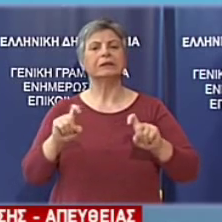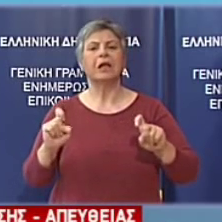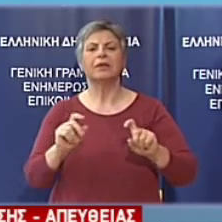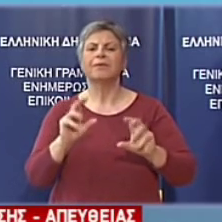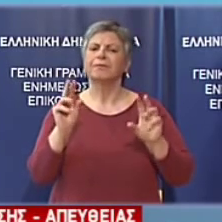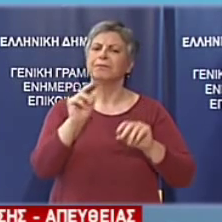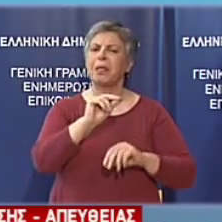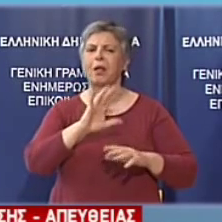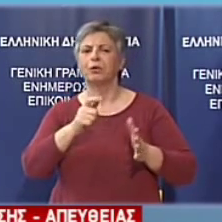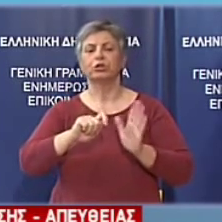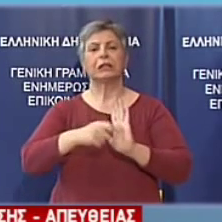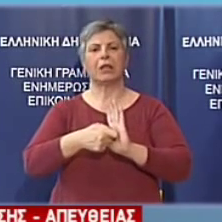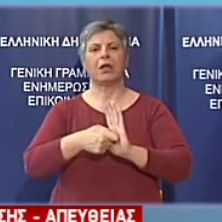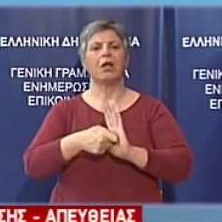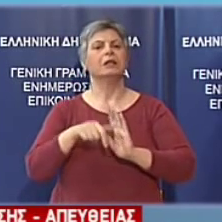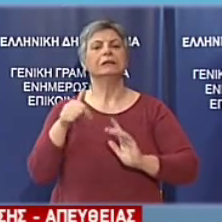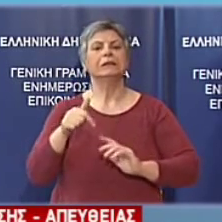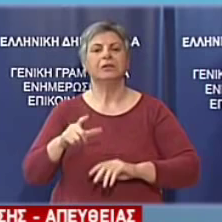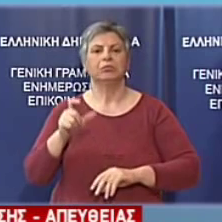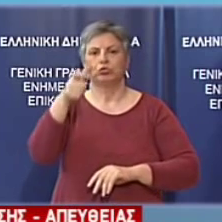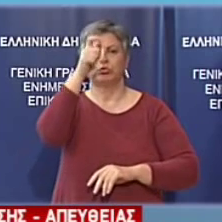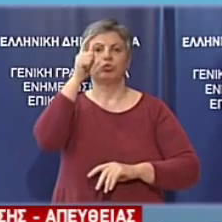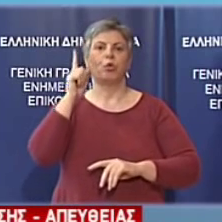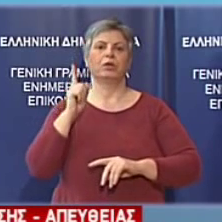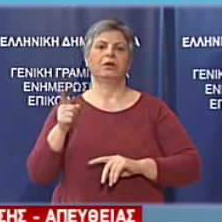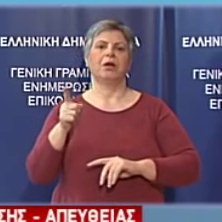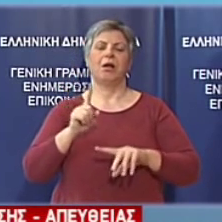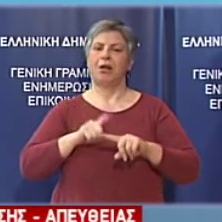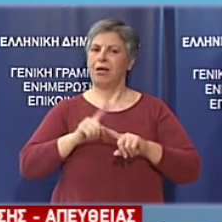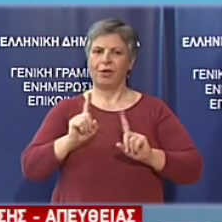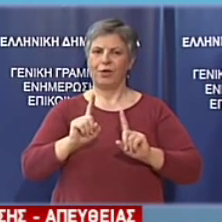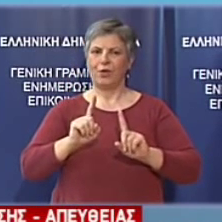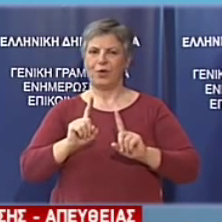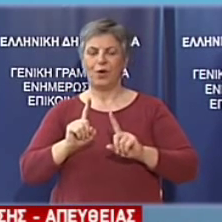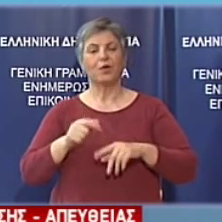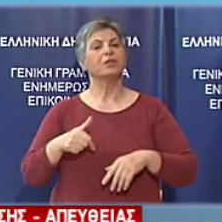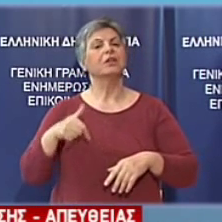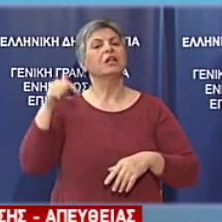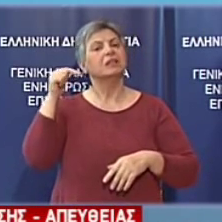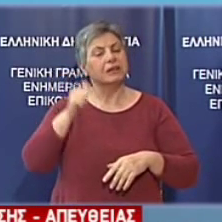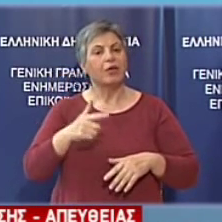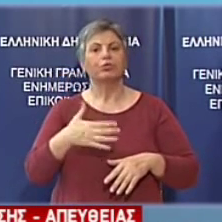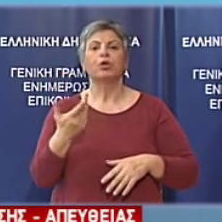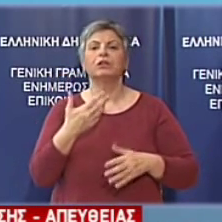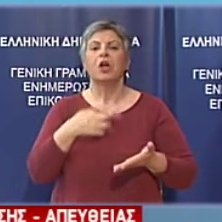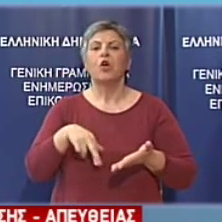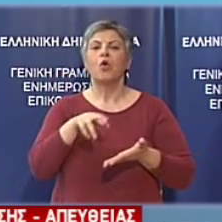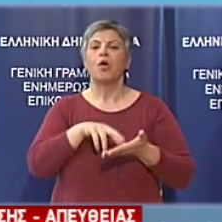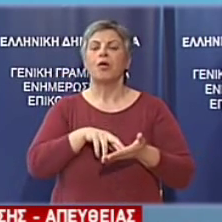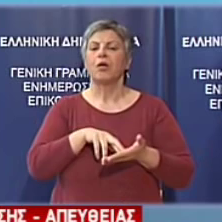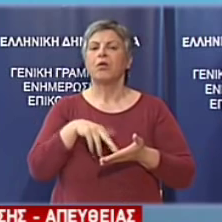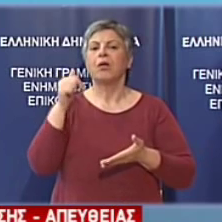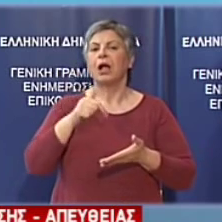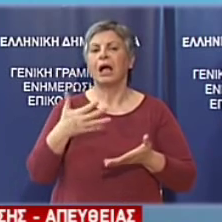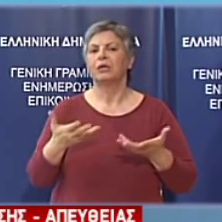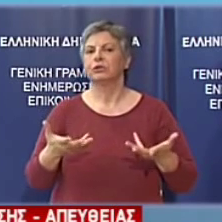ζητήματος είναι η Τουρκία και όχι η Ελλάδα. Στην κατεύθυνση αυτή θεωρούμε ότι καθοριστικό ρόλο θα παίξει η